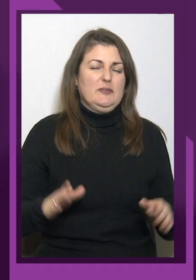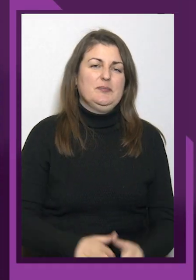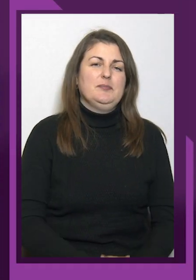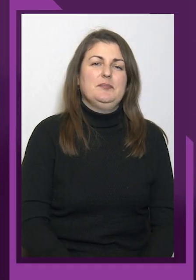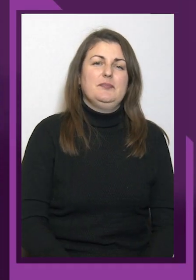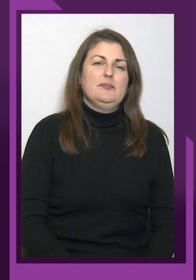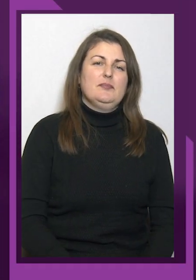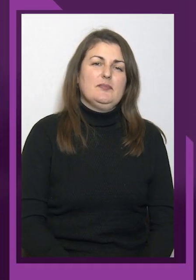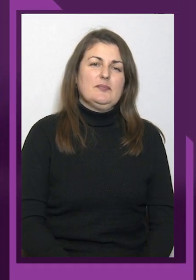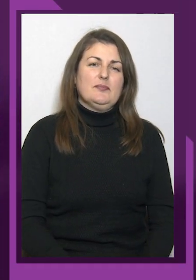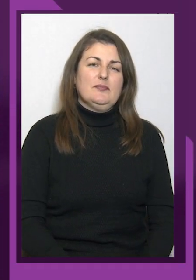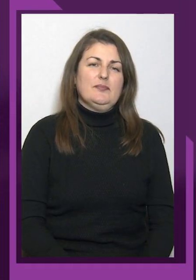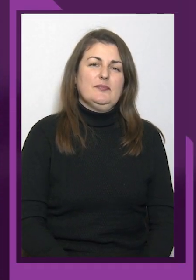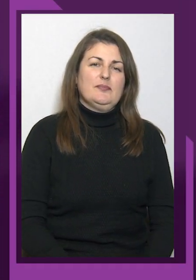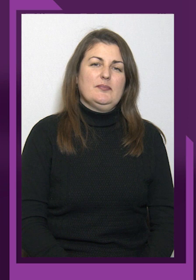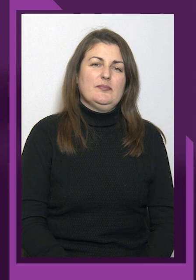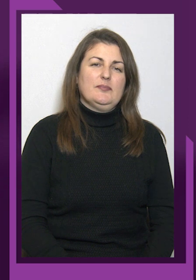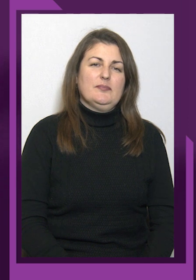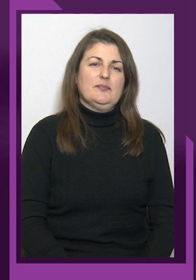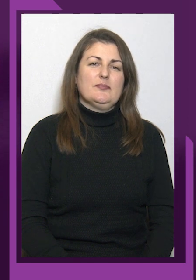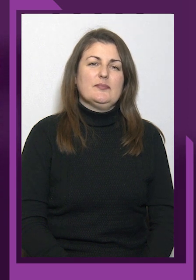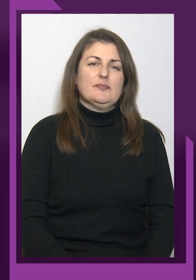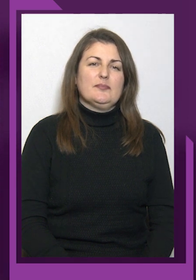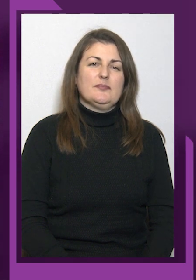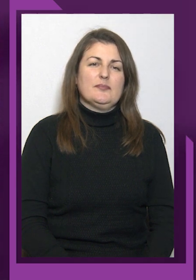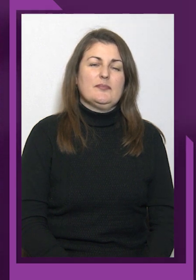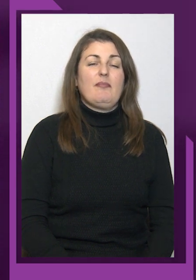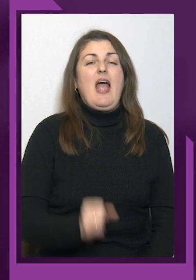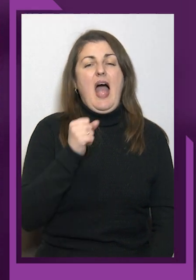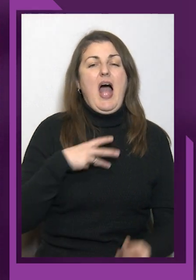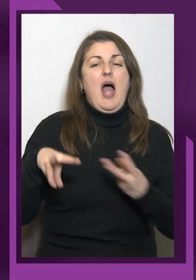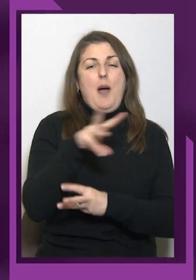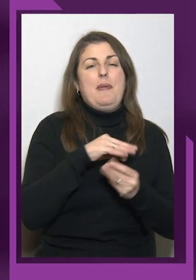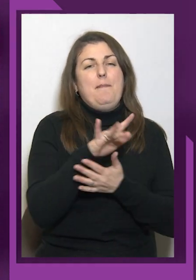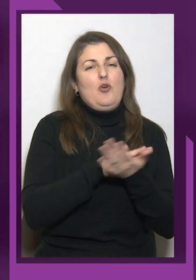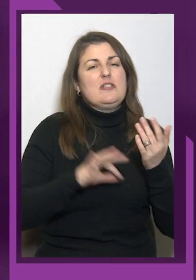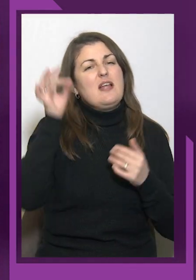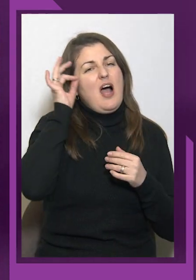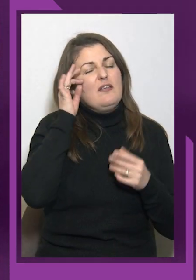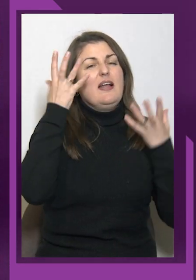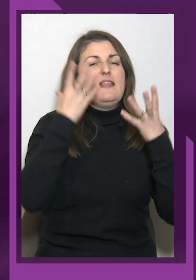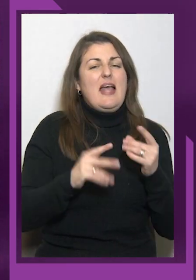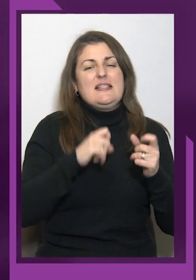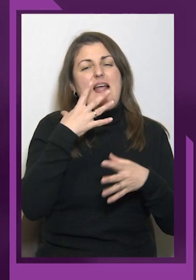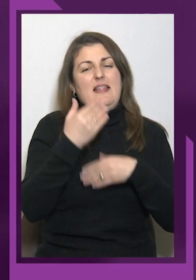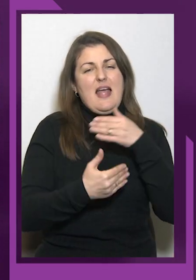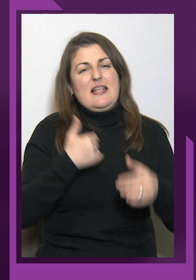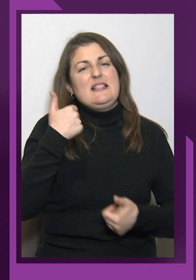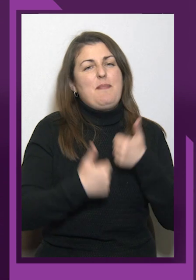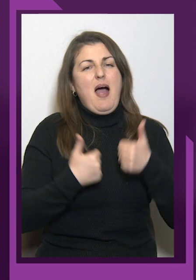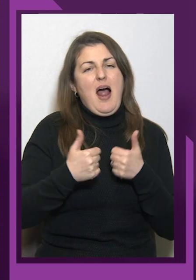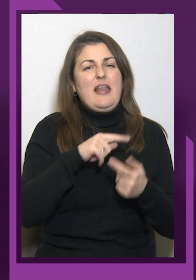А ми продовжуємо згадувати день за днем змагальний калейдоскоп подій у Тбілісі. І зараз пропоную